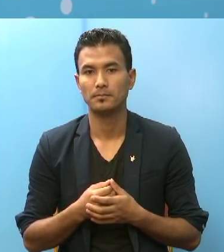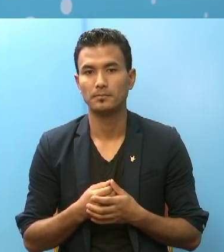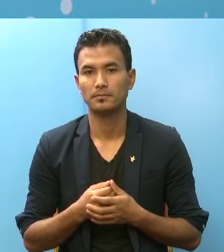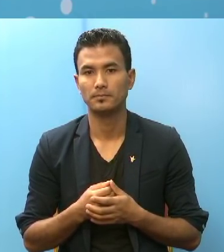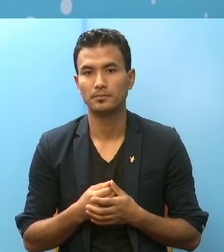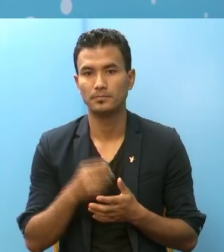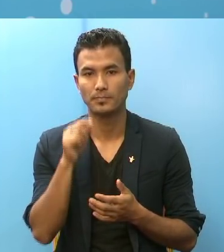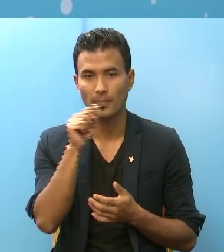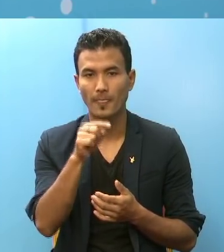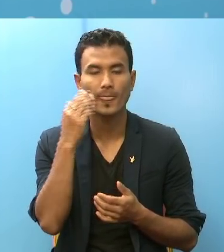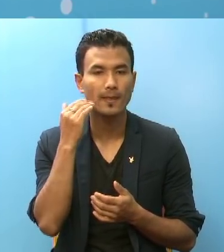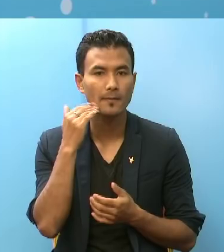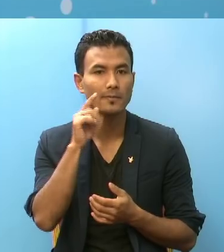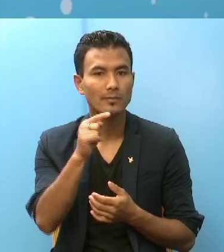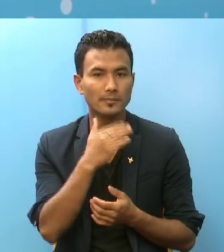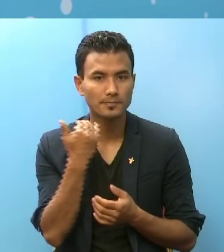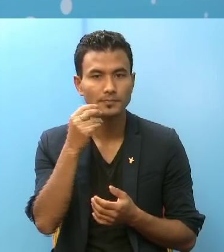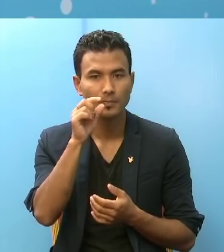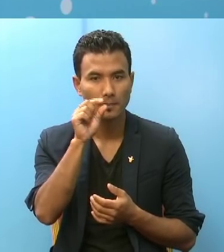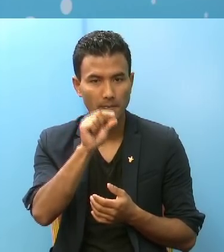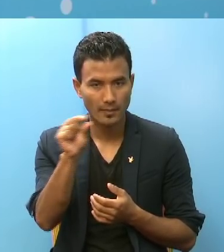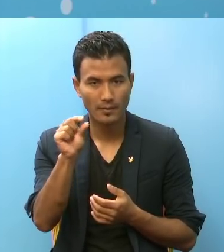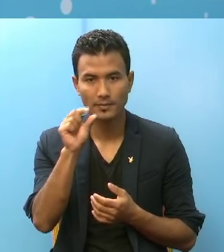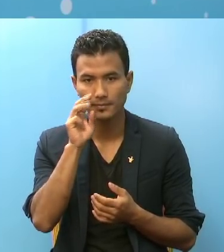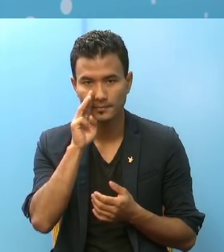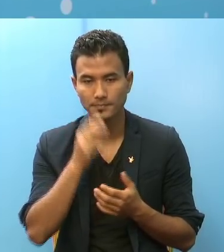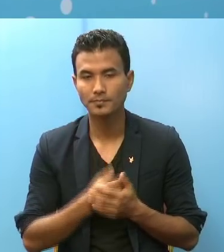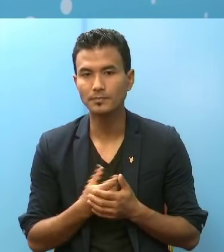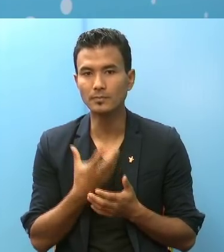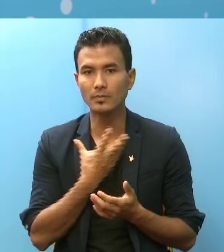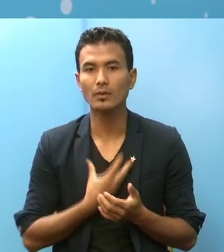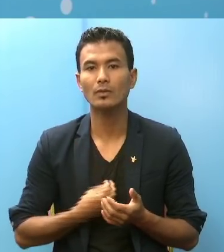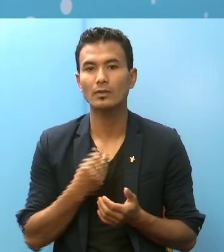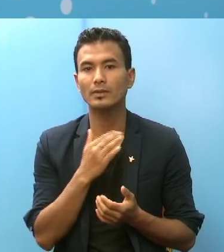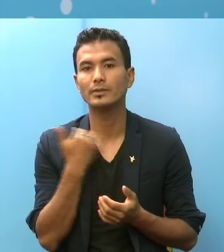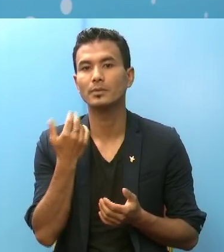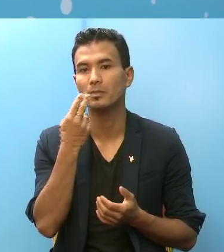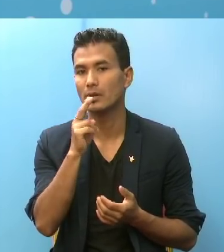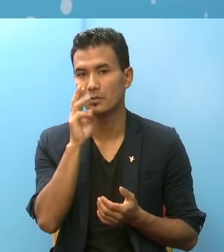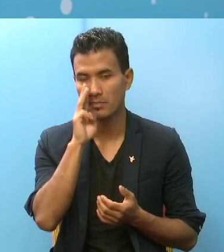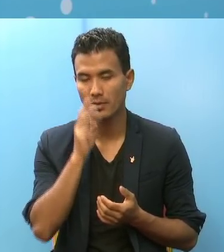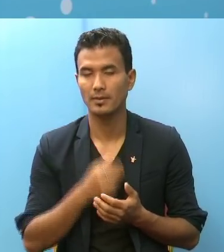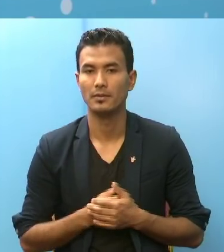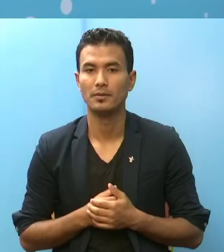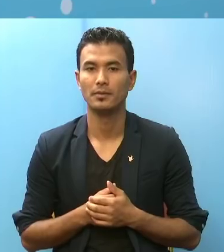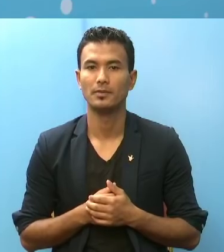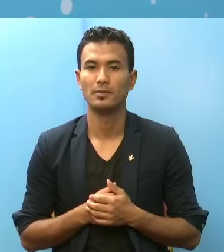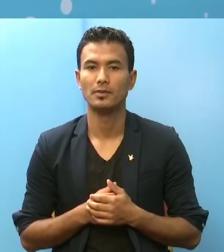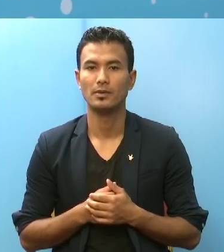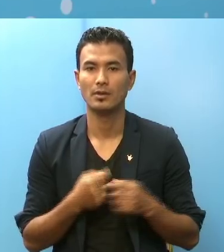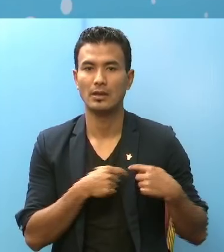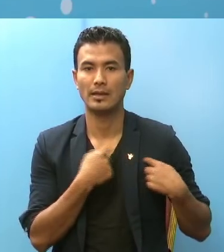उप्त महिला को मिर्टु को दुखत निधन भाये को मैं